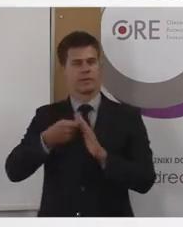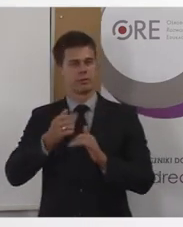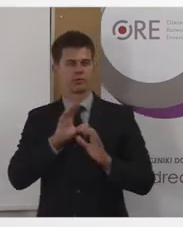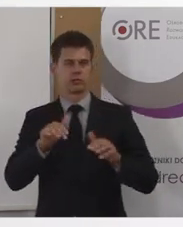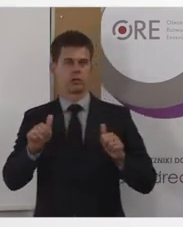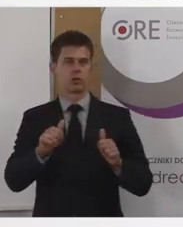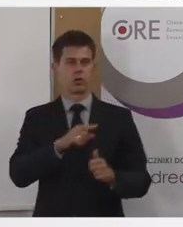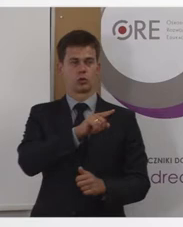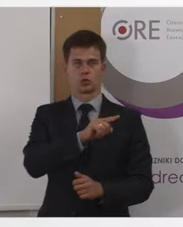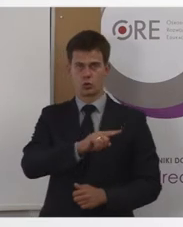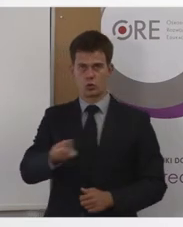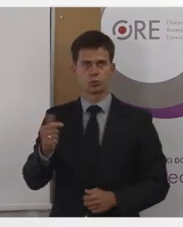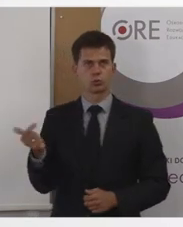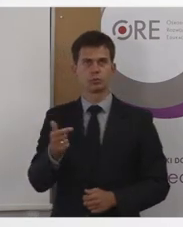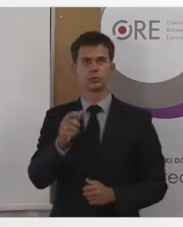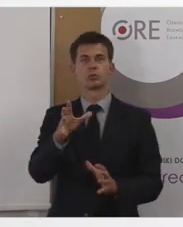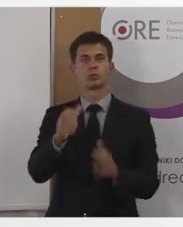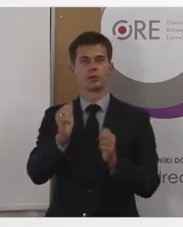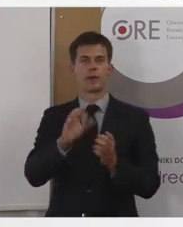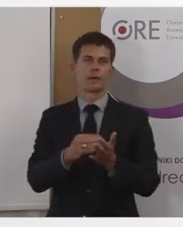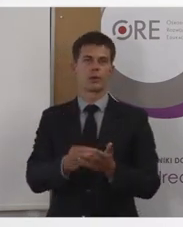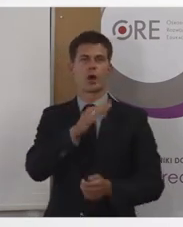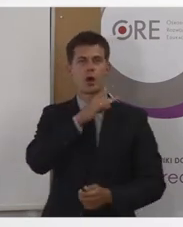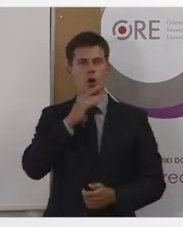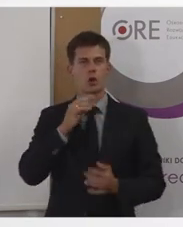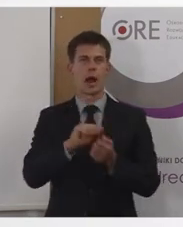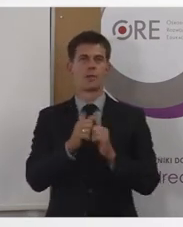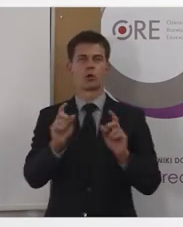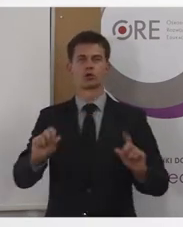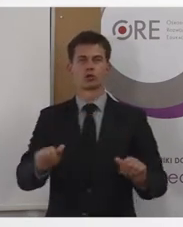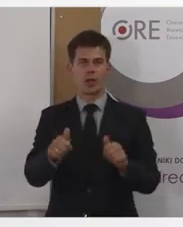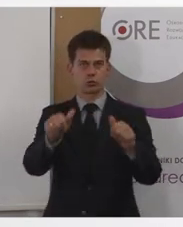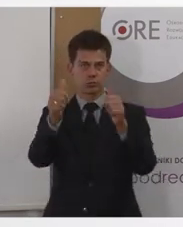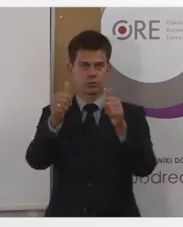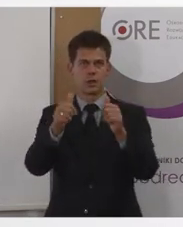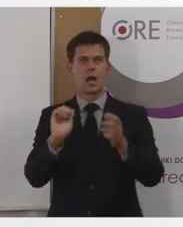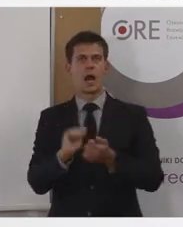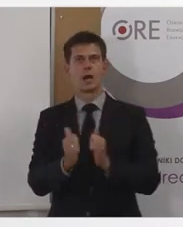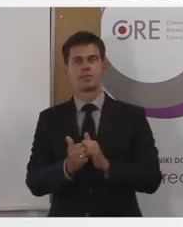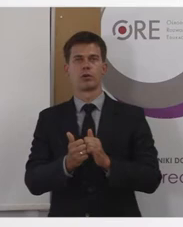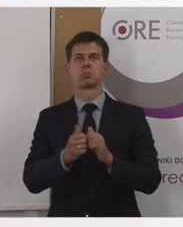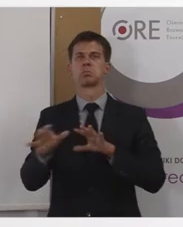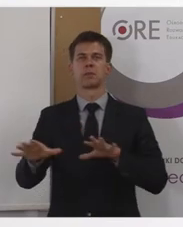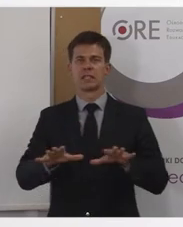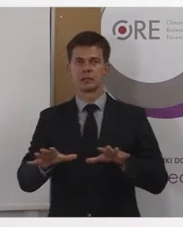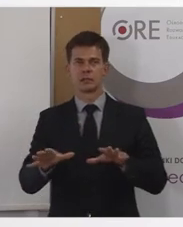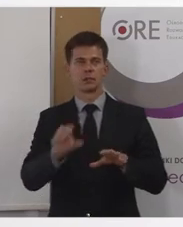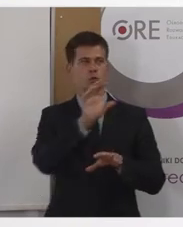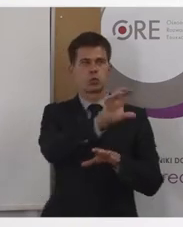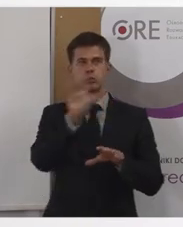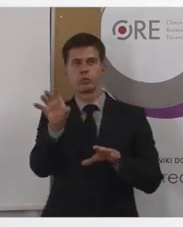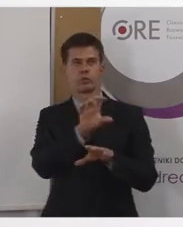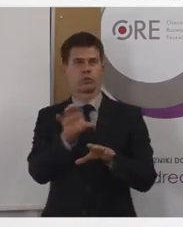aby na przykład kolor, czy kształt, czy na przykład położenie treści we